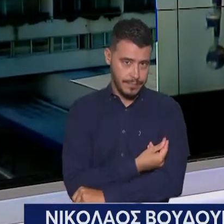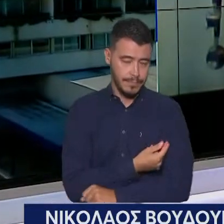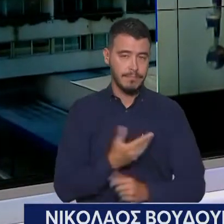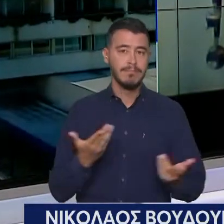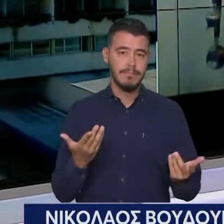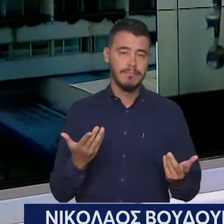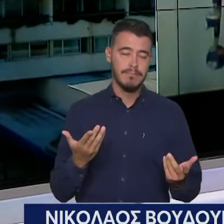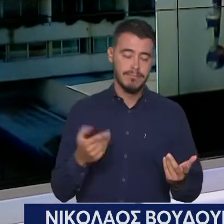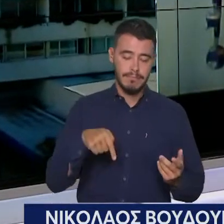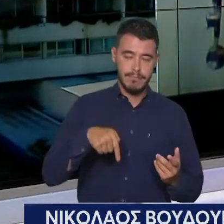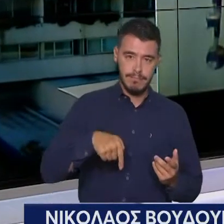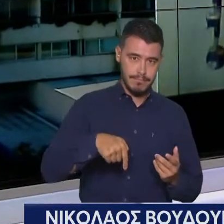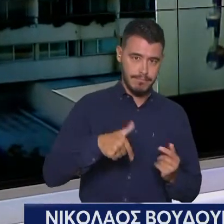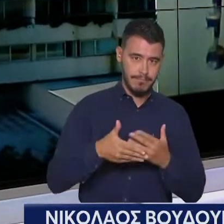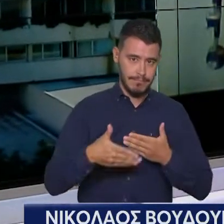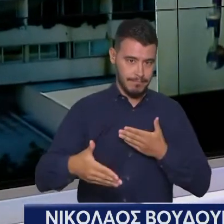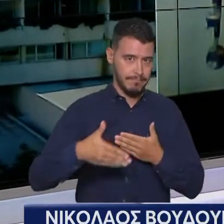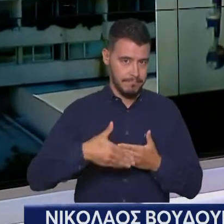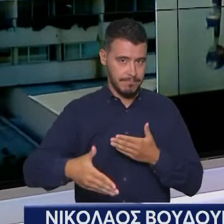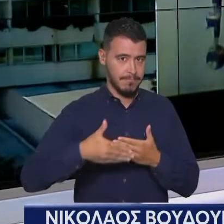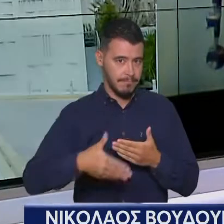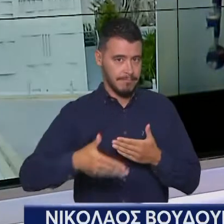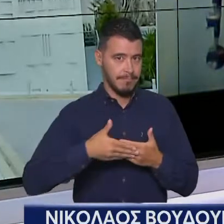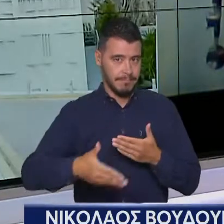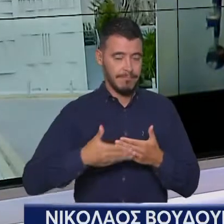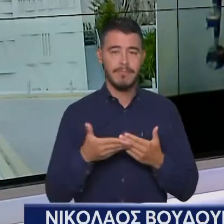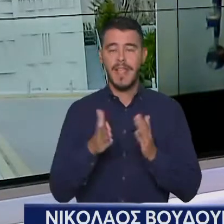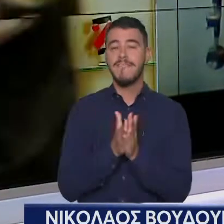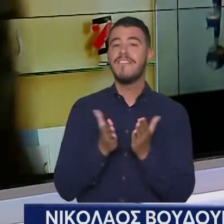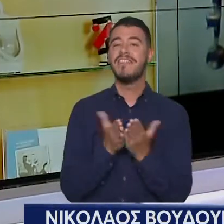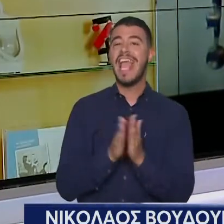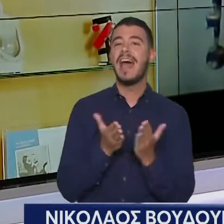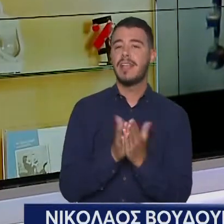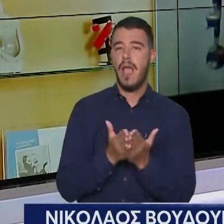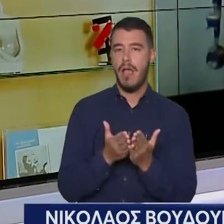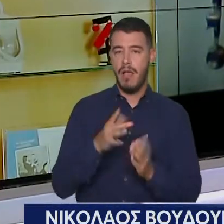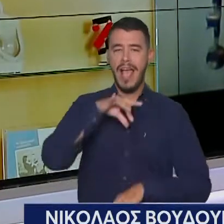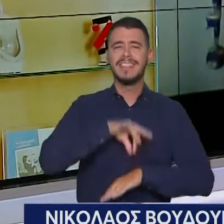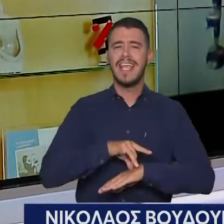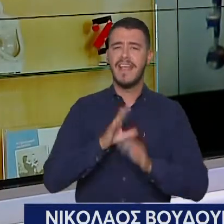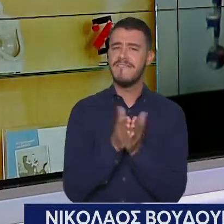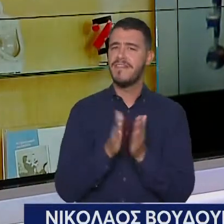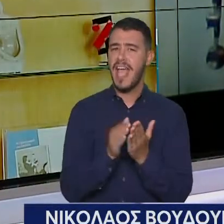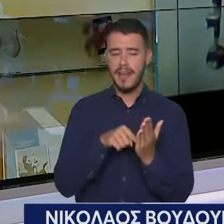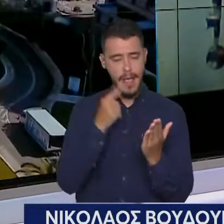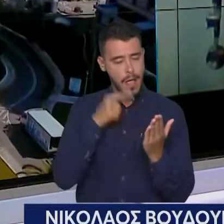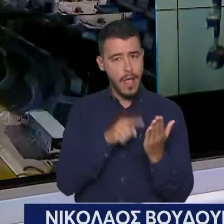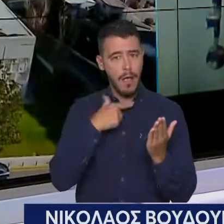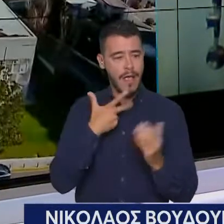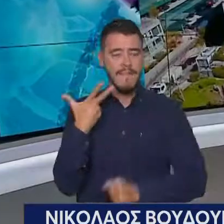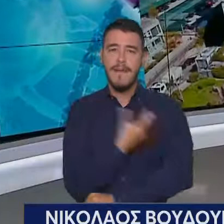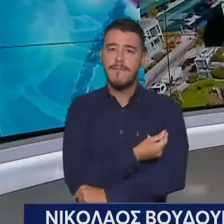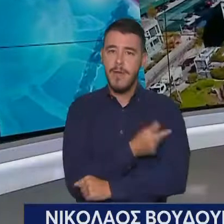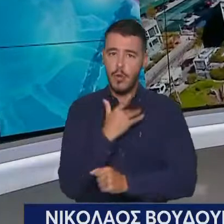να ανοίξουν τα βιβλιάρια των παιδιών, να δούνε πού έχουν καθυστερήσει στα εμβόλια. Λόγω COVID